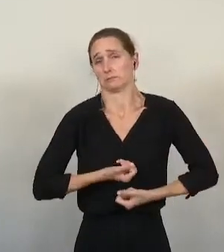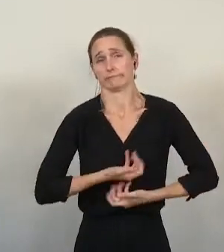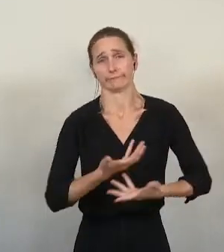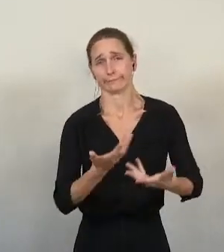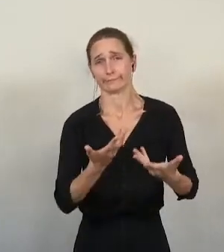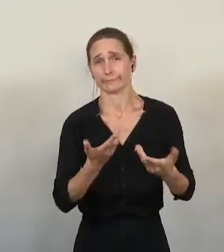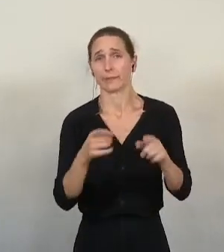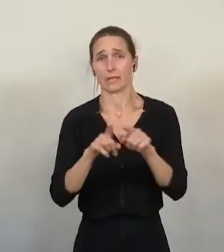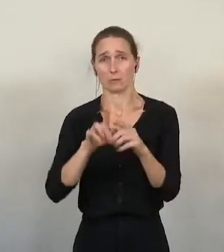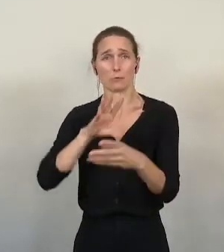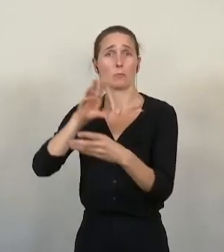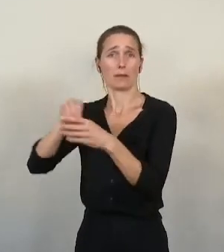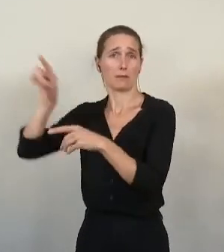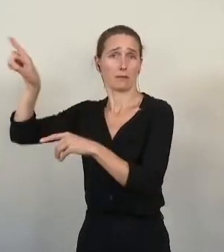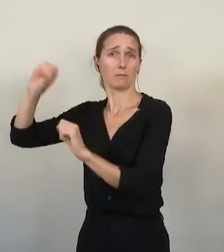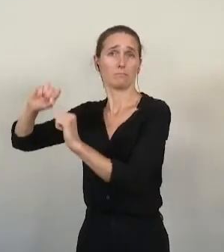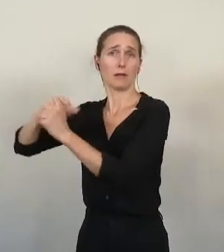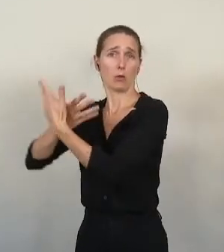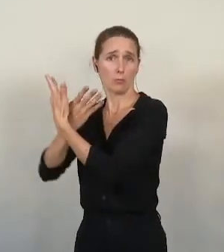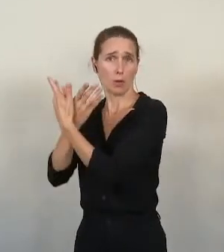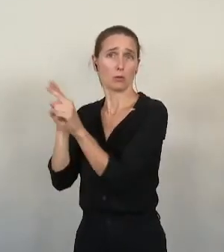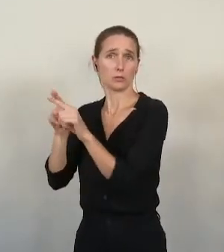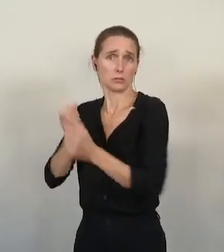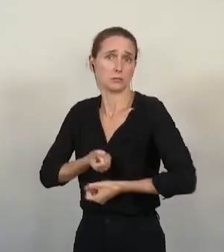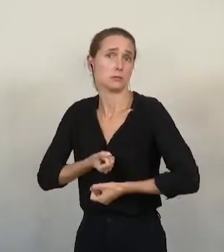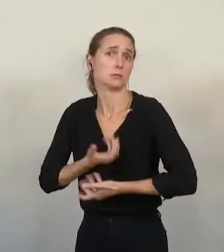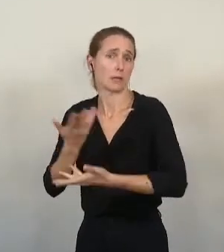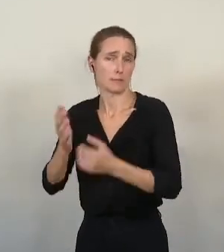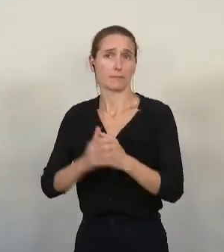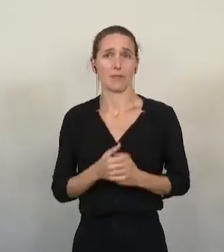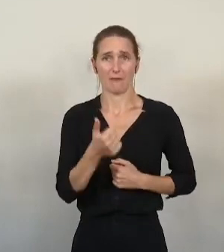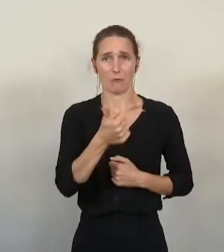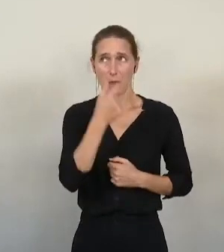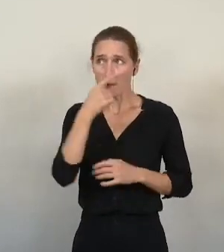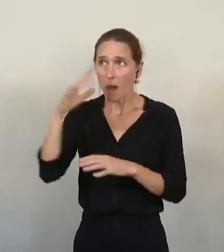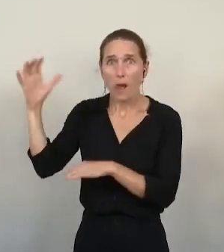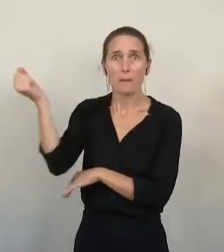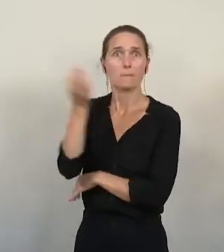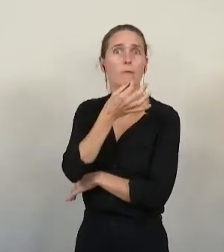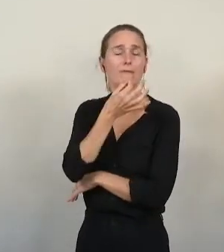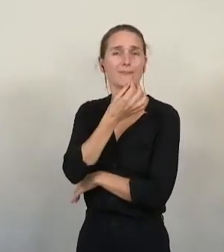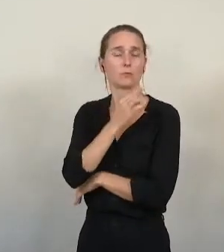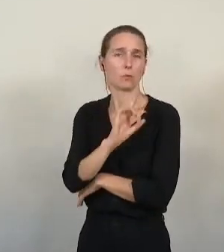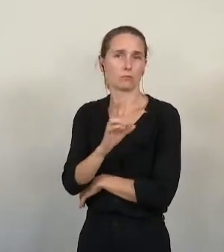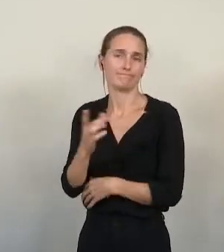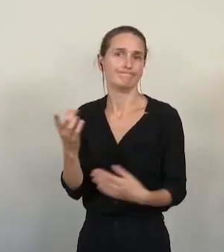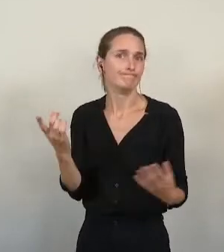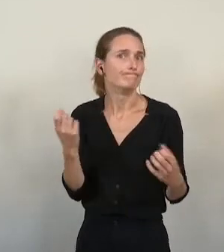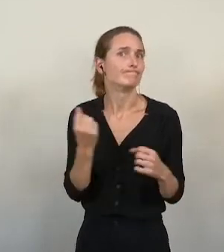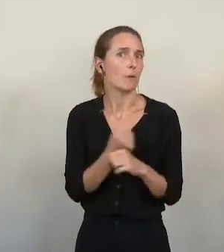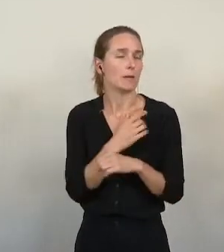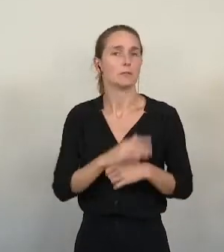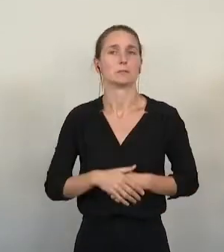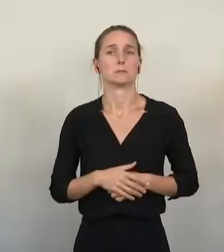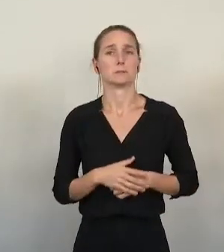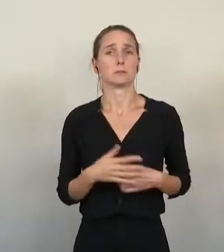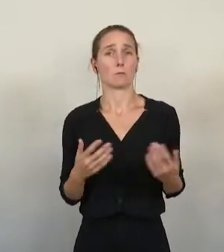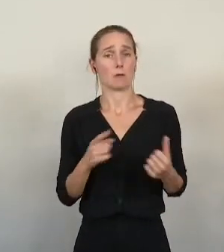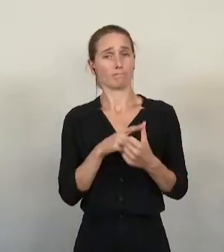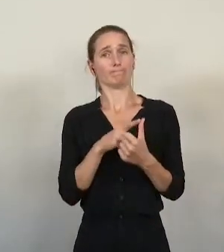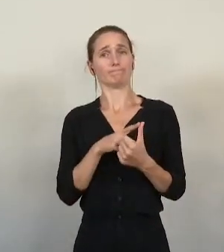Conseil métropolitain, mais dont vous n'avez pas dénié vous saisir. D'une part, le problème de la communication.